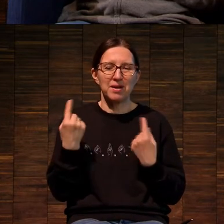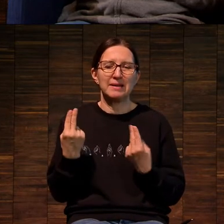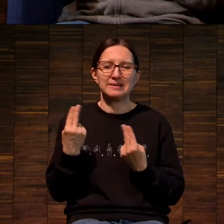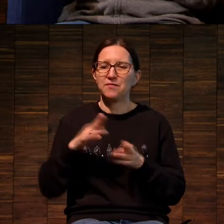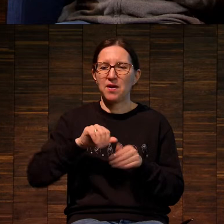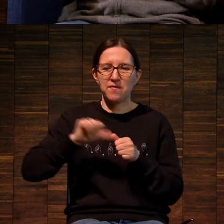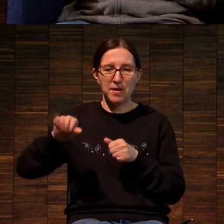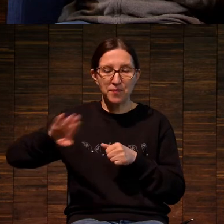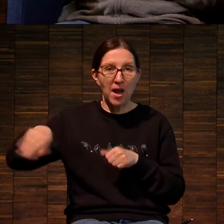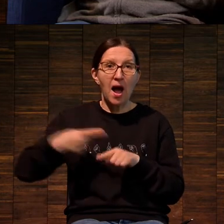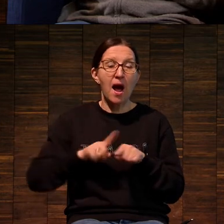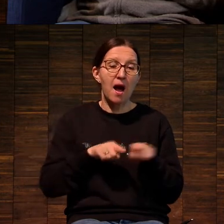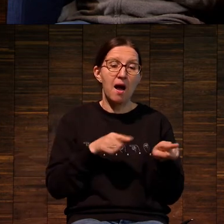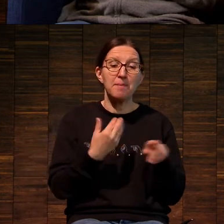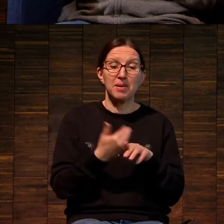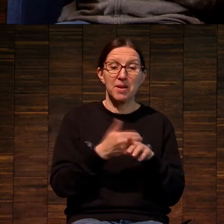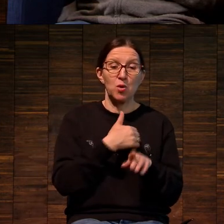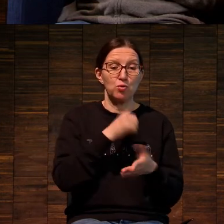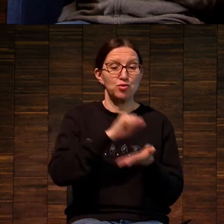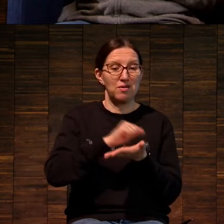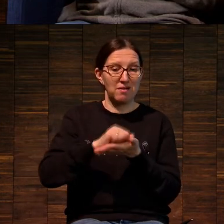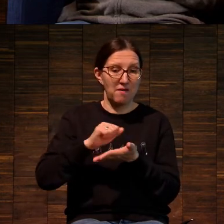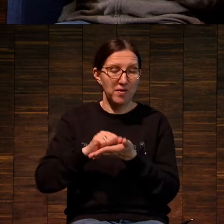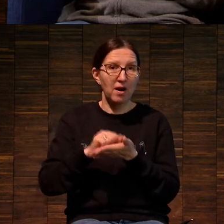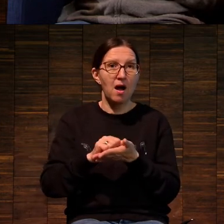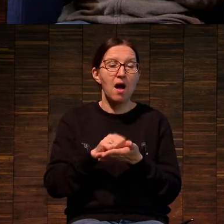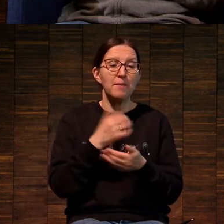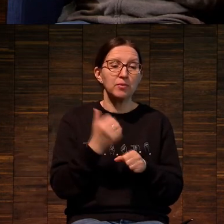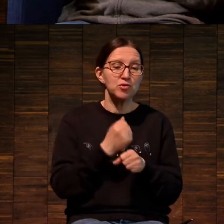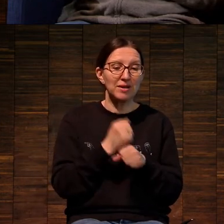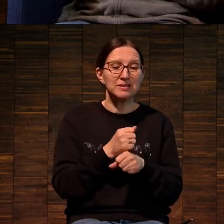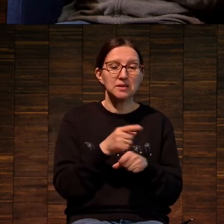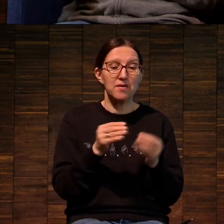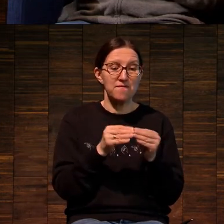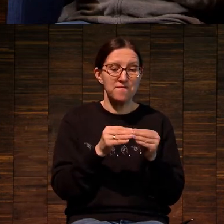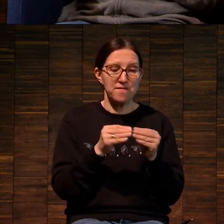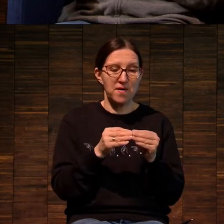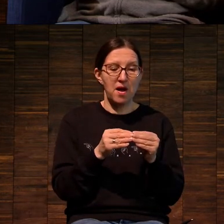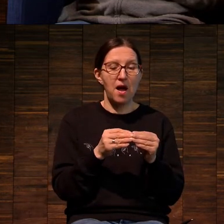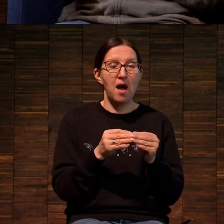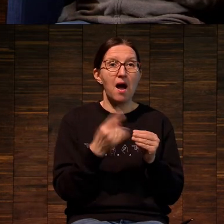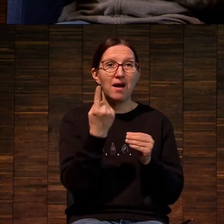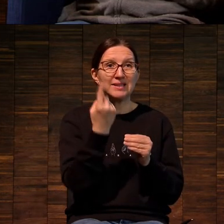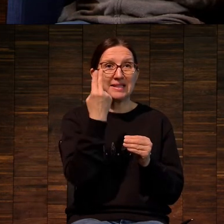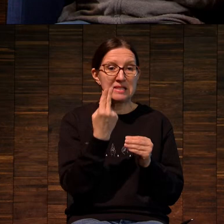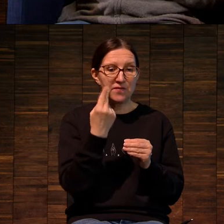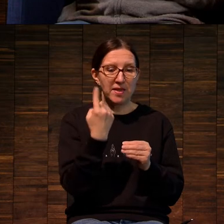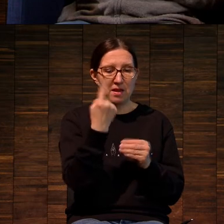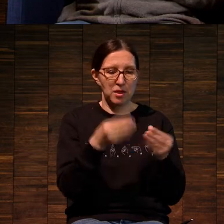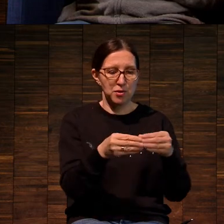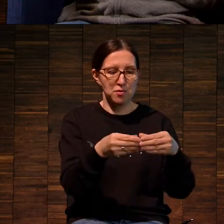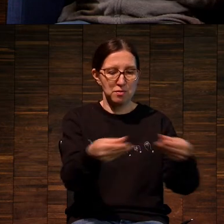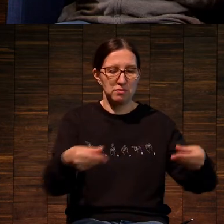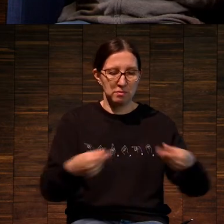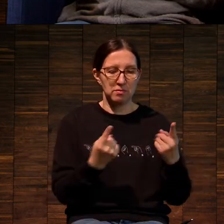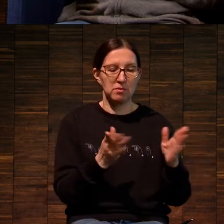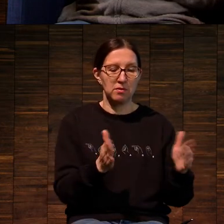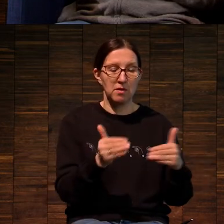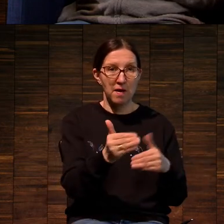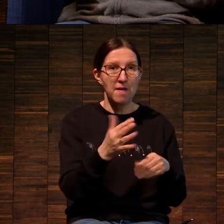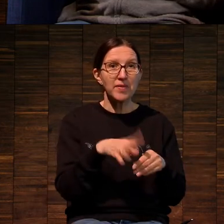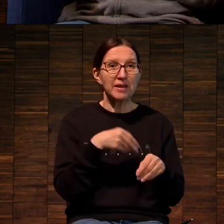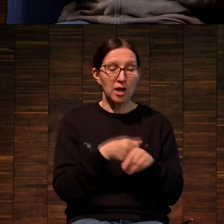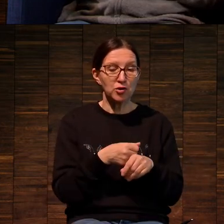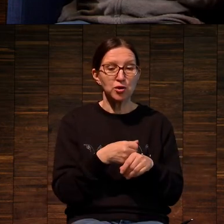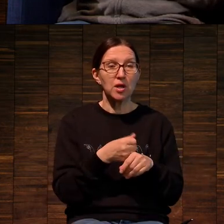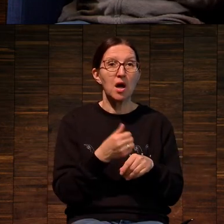технологии, каждый цвет печатается с отдельной матрицей. Для того, чтобы создать цветное изображение, художнику